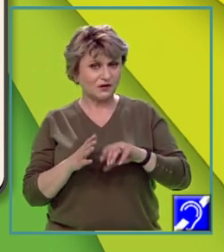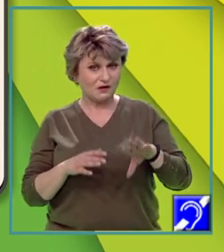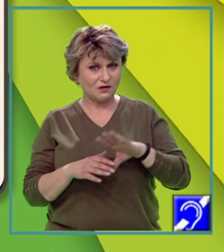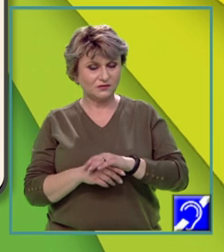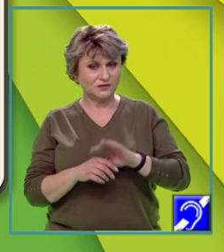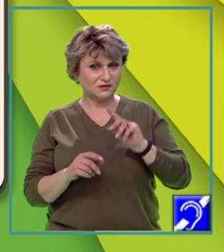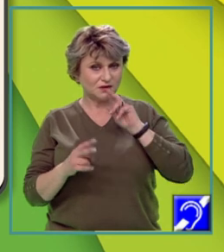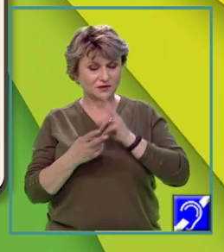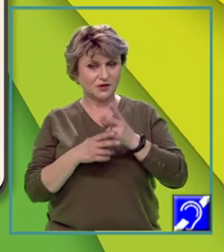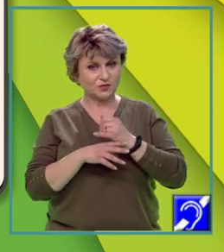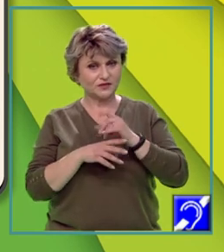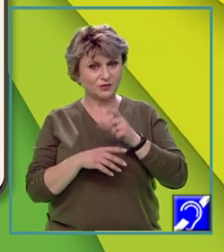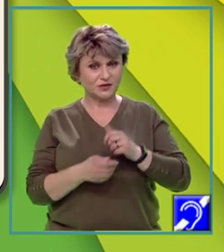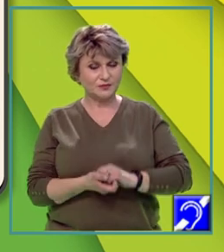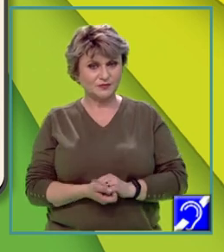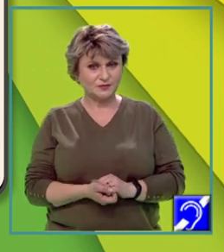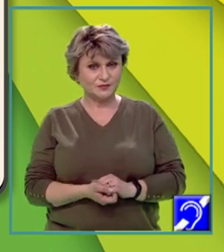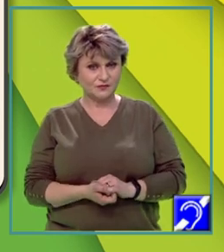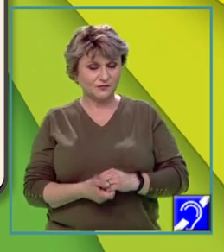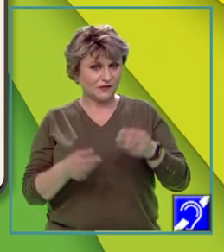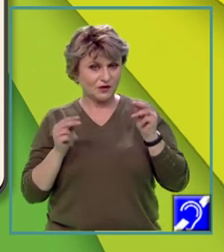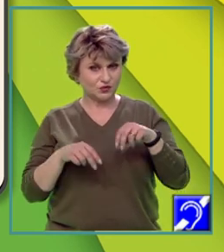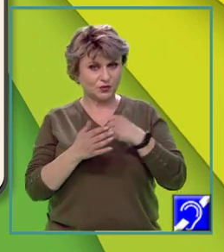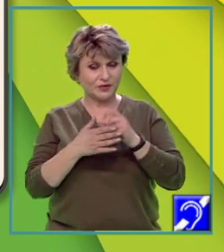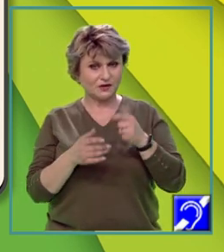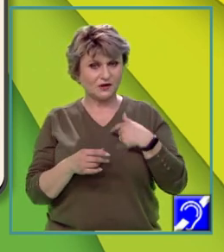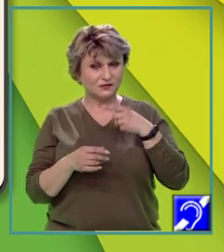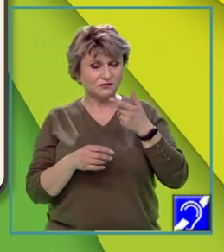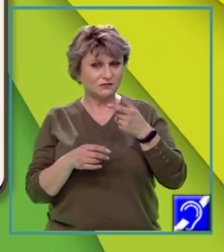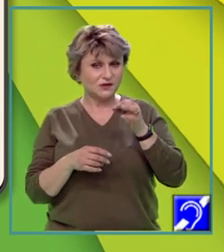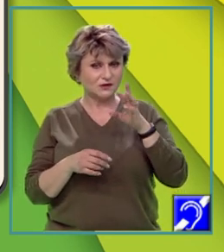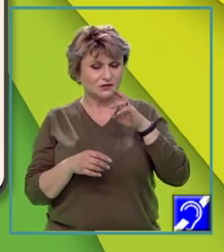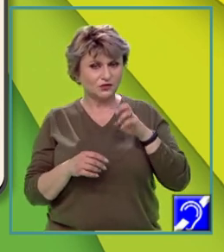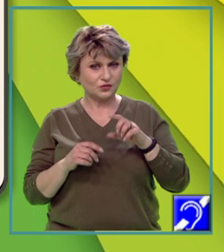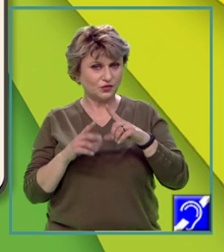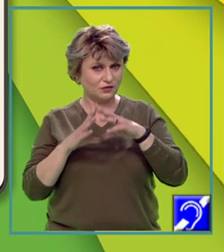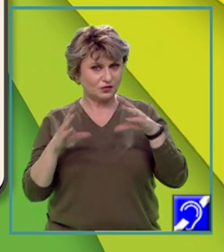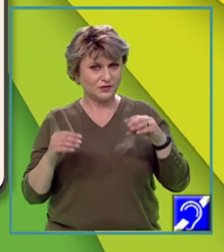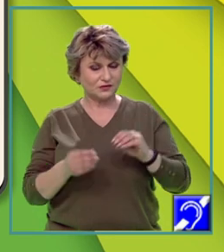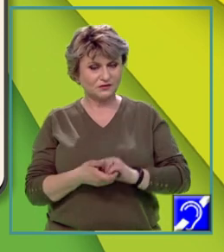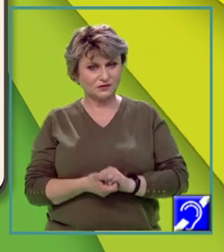De asemenea, observăm că ajunge până pe teritoriul României.